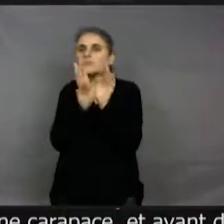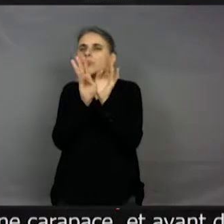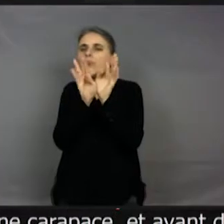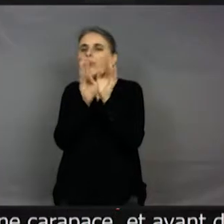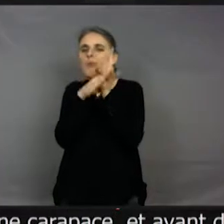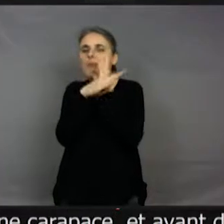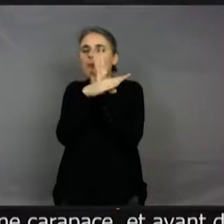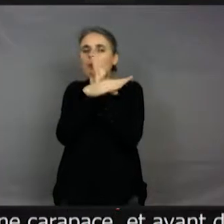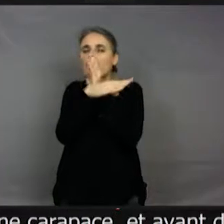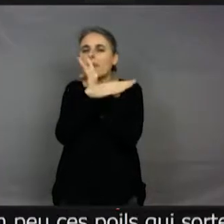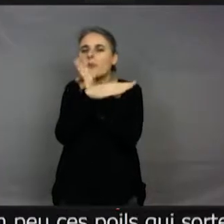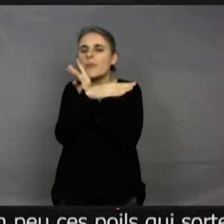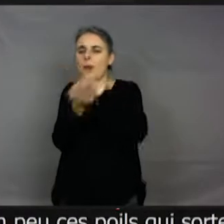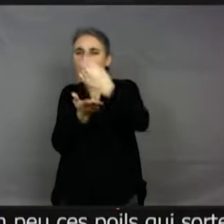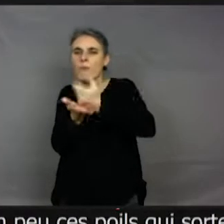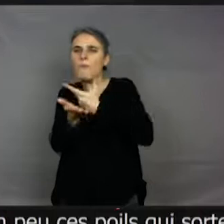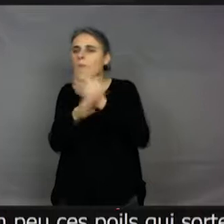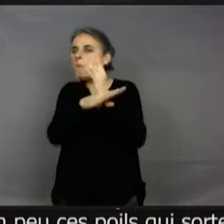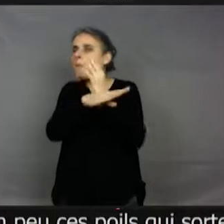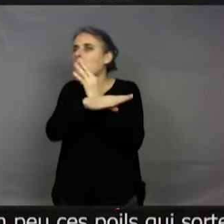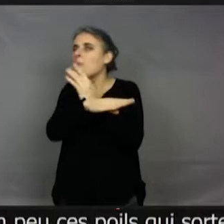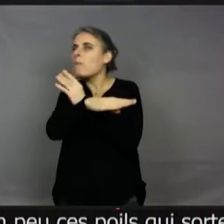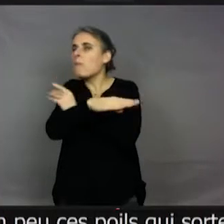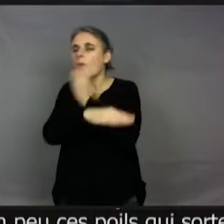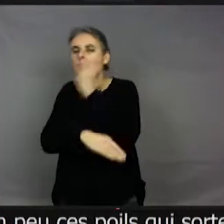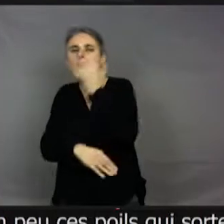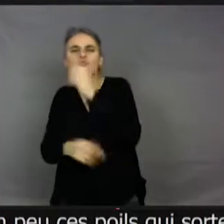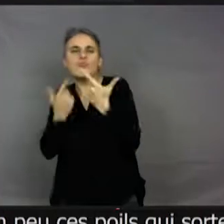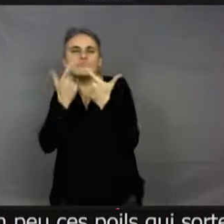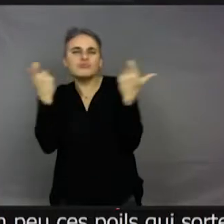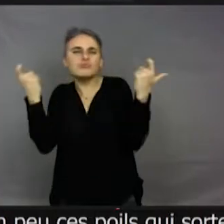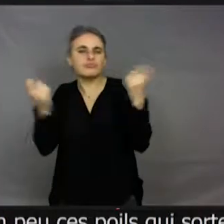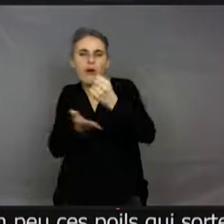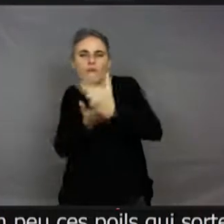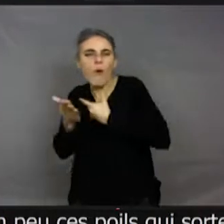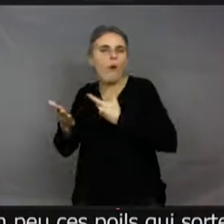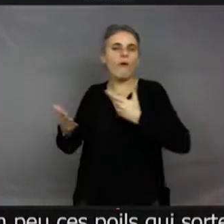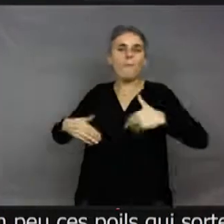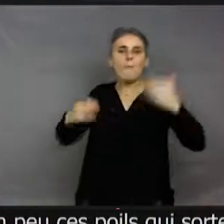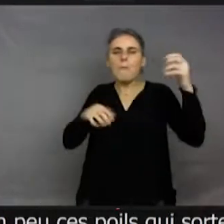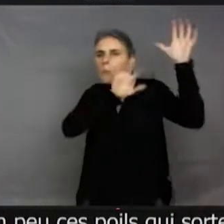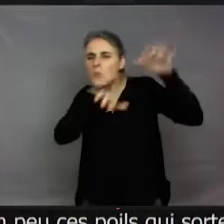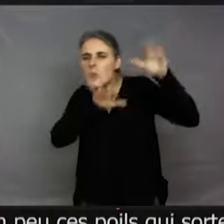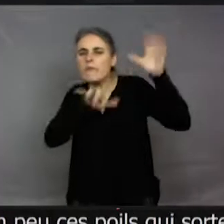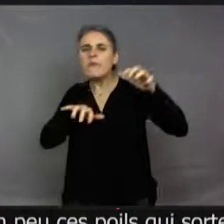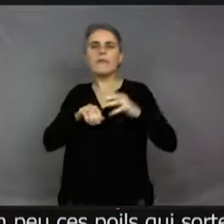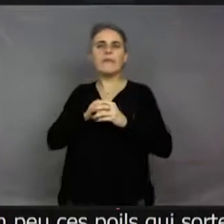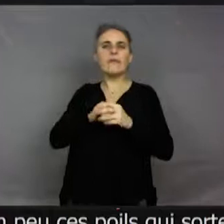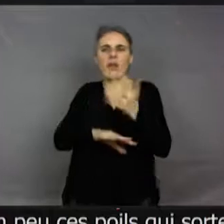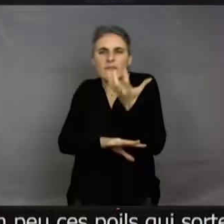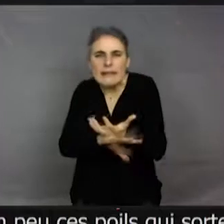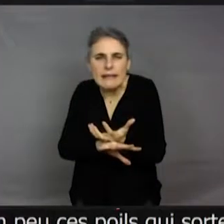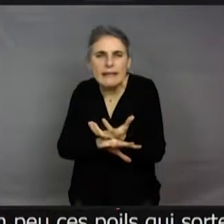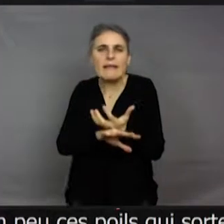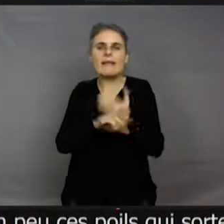sur leur environnement et ils captent absolument tout, le vent, la hygrométrie, la gravité, la